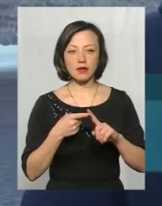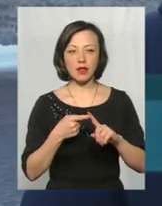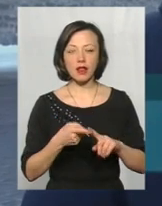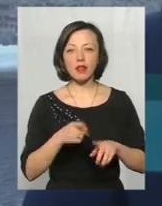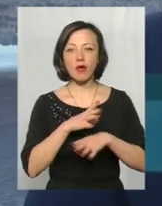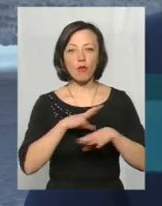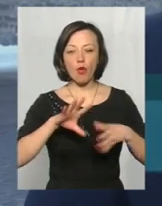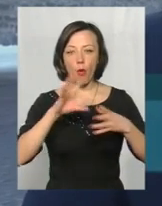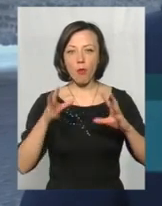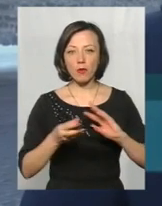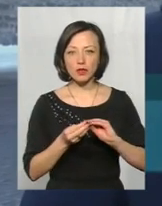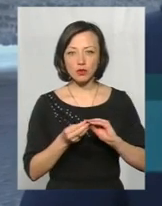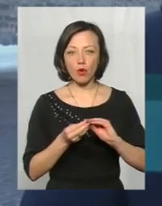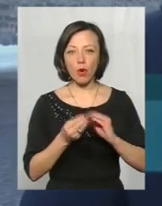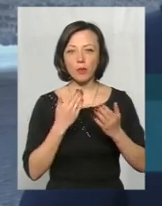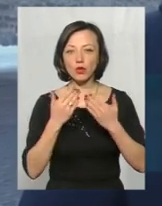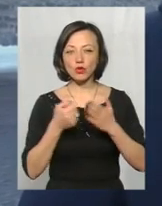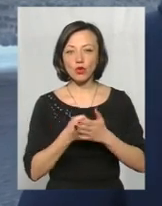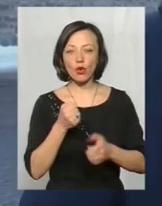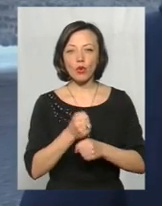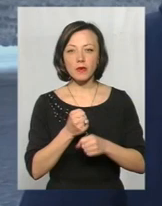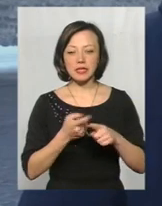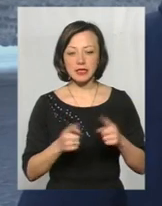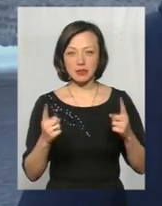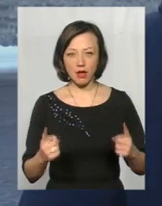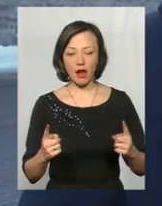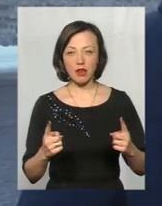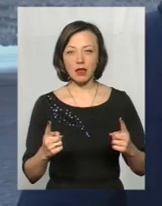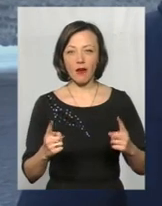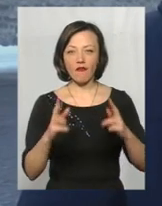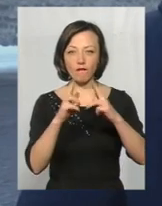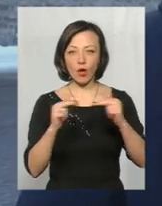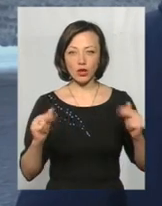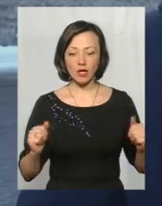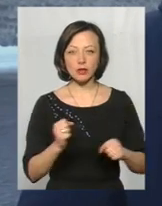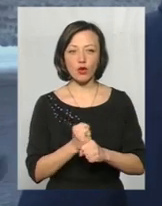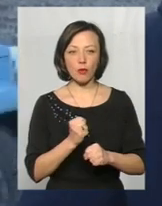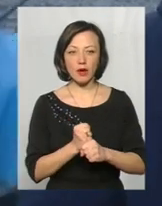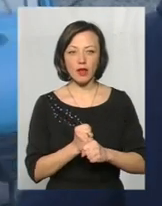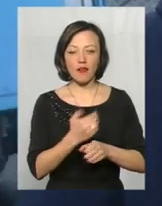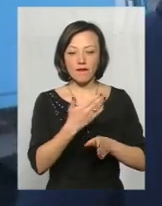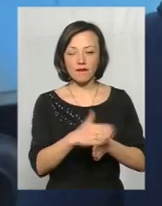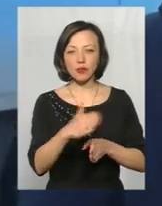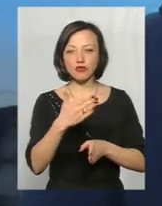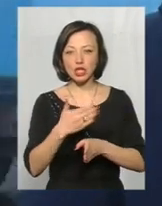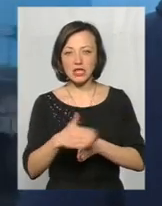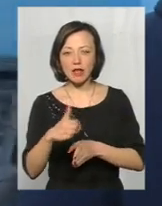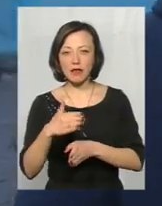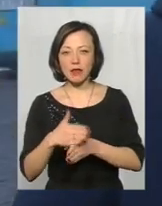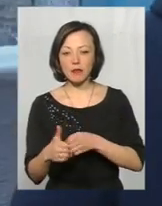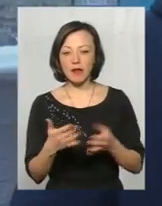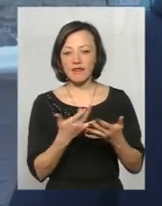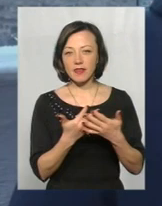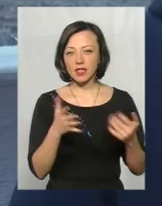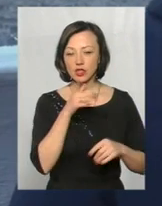реставраційних, які відбувалися тут на цій ділянці фортеці. Тобто робили фрагментарно, частинами, в різні